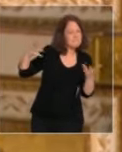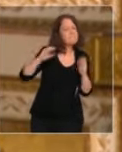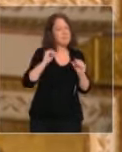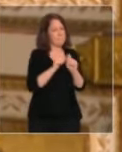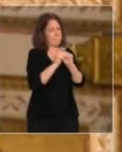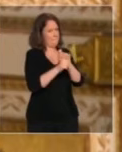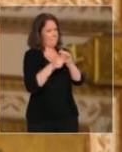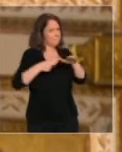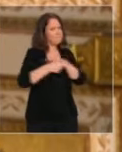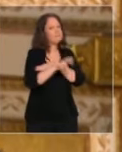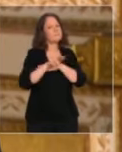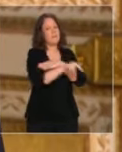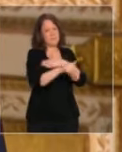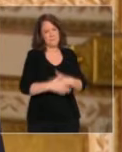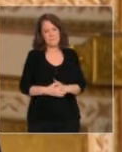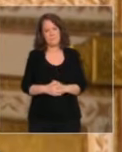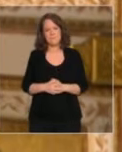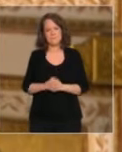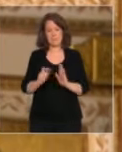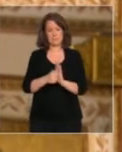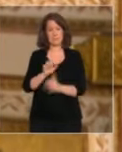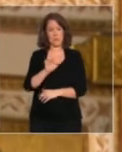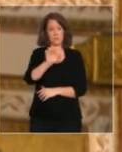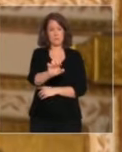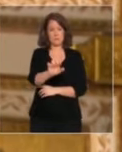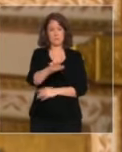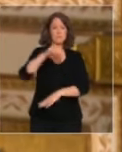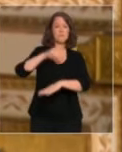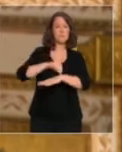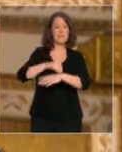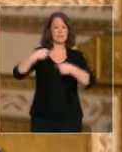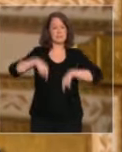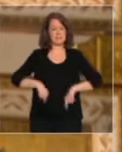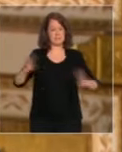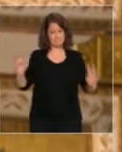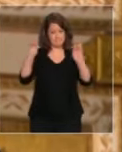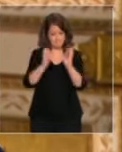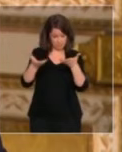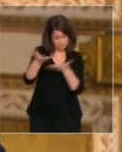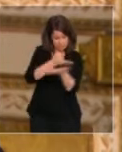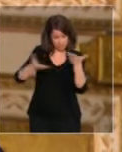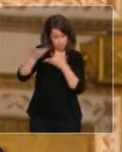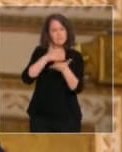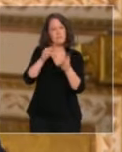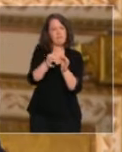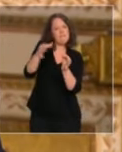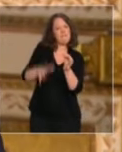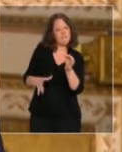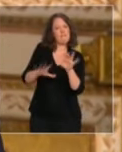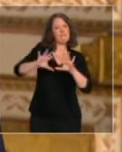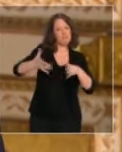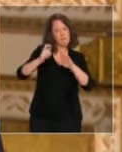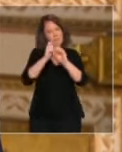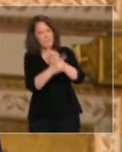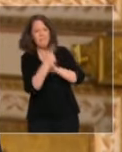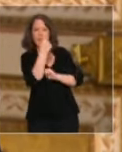dès mercredi, le Conseil des ministres décidera des moyens financiers nouveaux et le gouvernement apportera toutes les